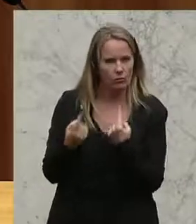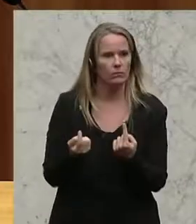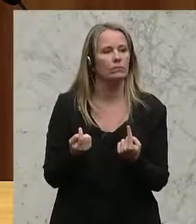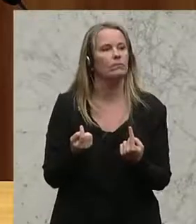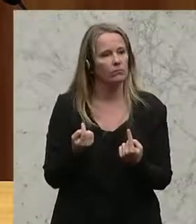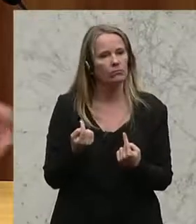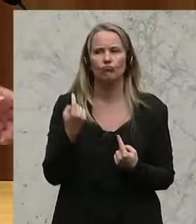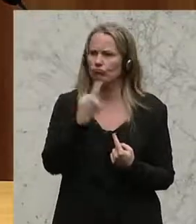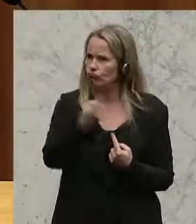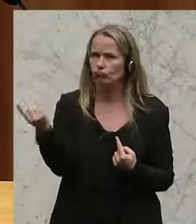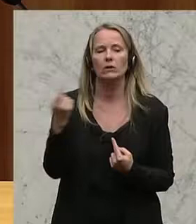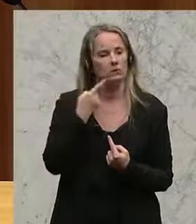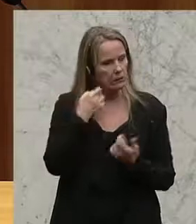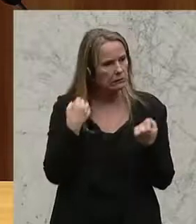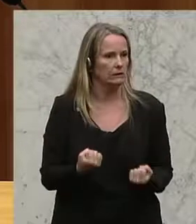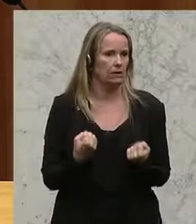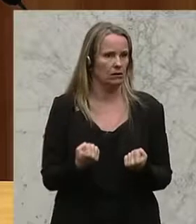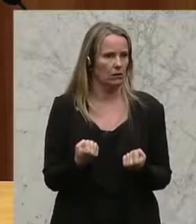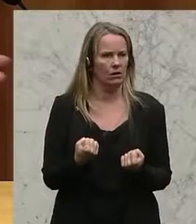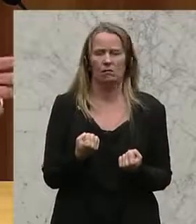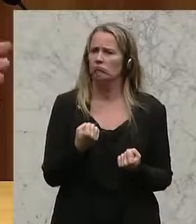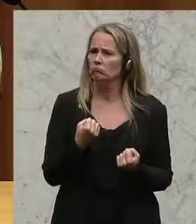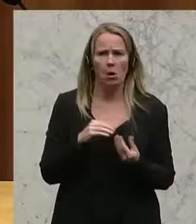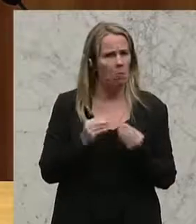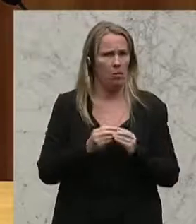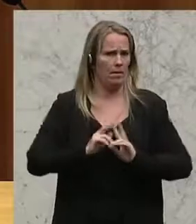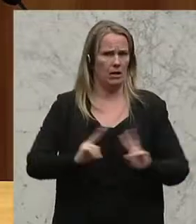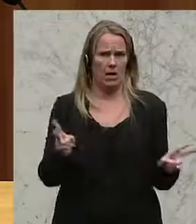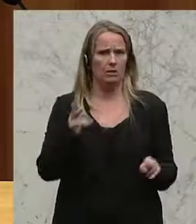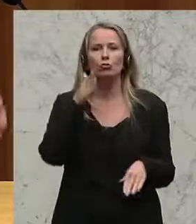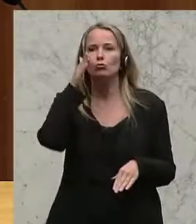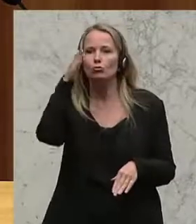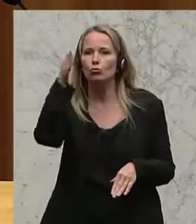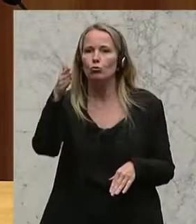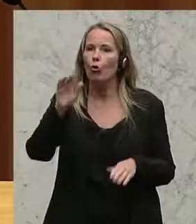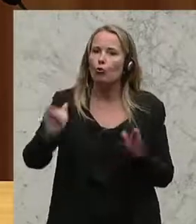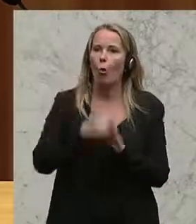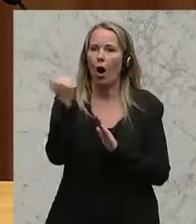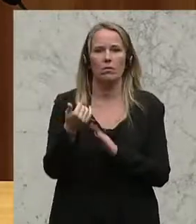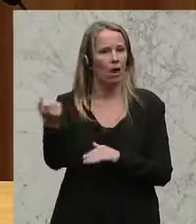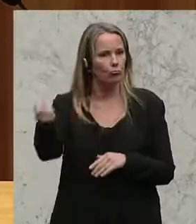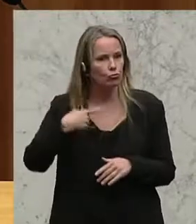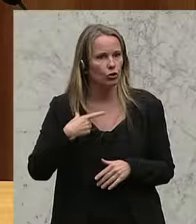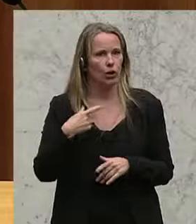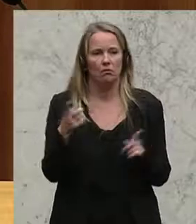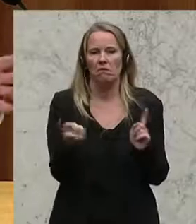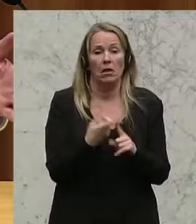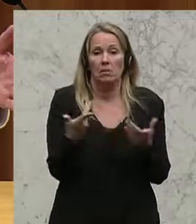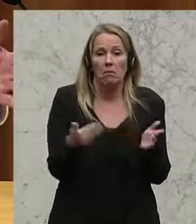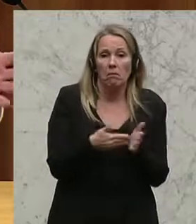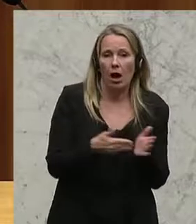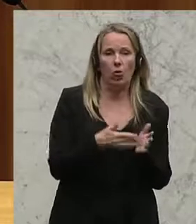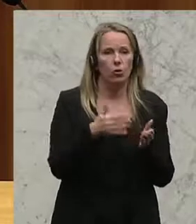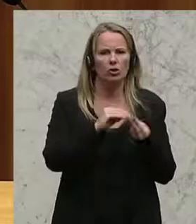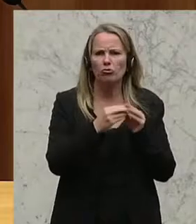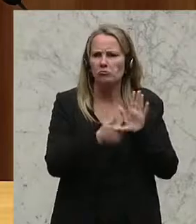Sie haben versichert, dass es natürlich kein Problem ist, auch in Zukunft eine nochmalige Zustellung, wenn das jemand braucht, wenn